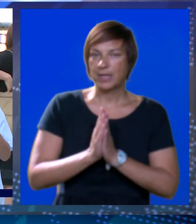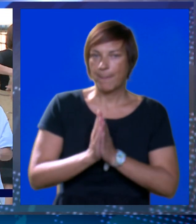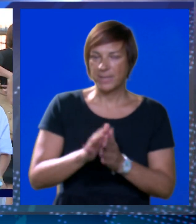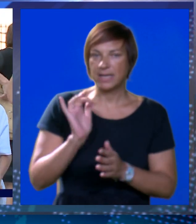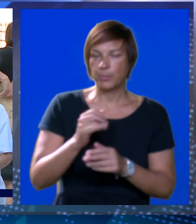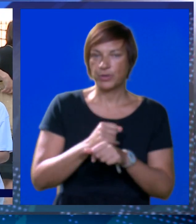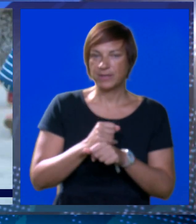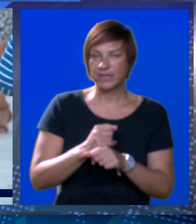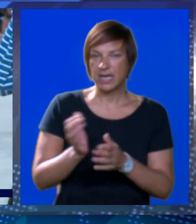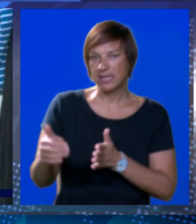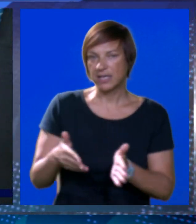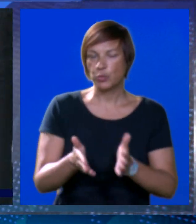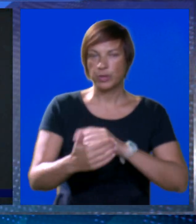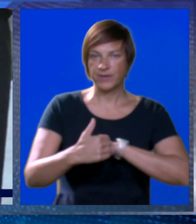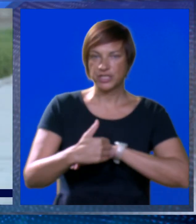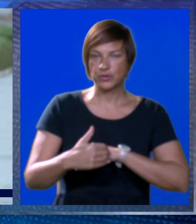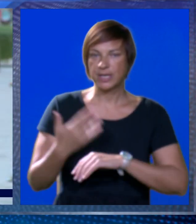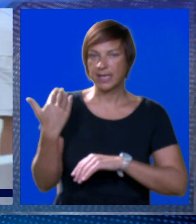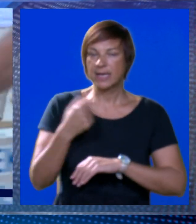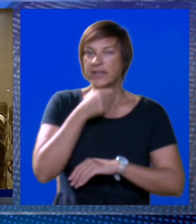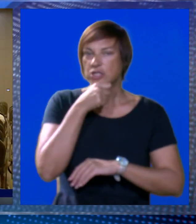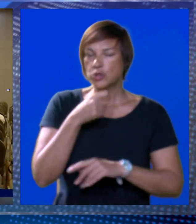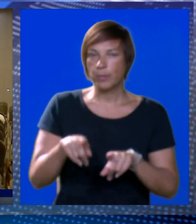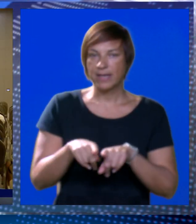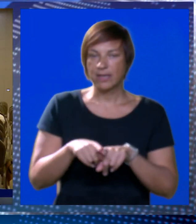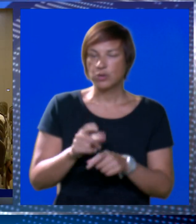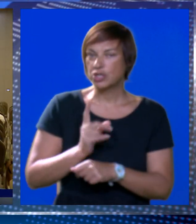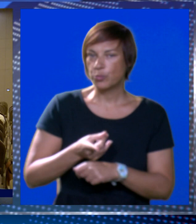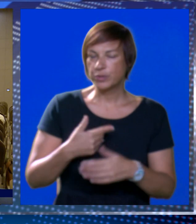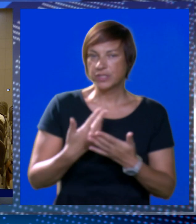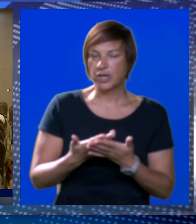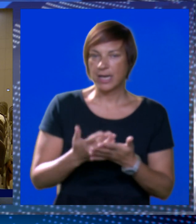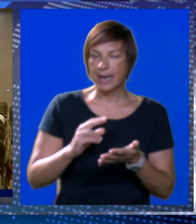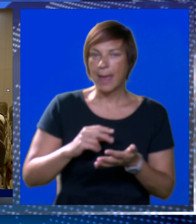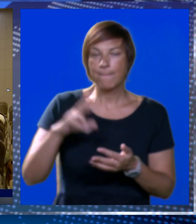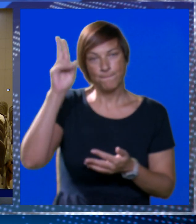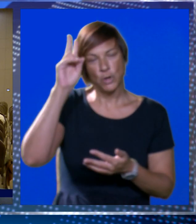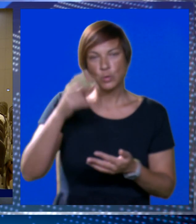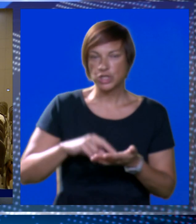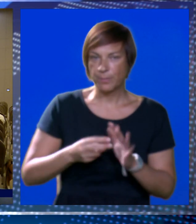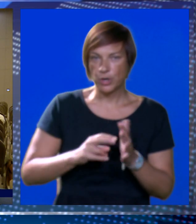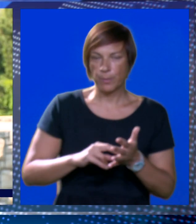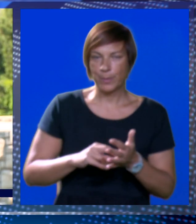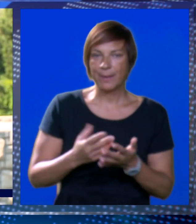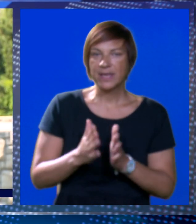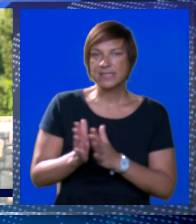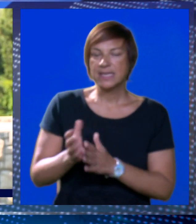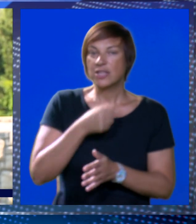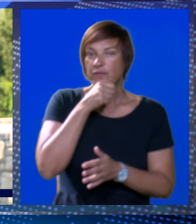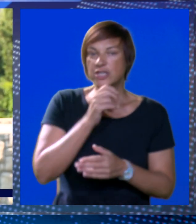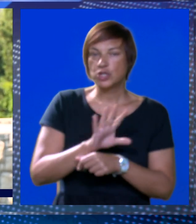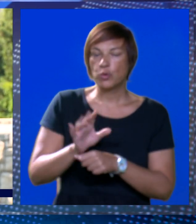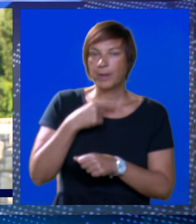puta apeliralo protiv gradnje na rijeci Dubrovačkoj, a nedavno su i župljani također upozorili na niz potencijalnih ugroza. Iz